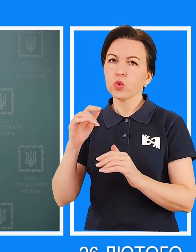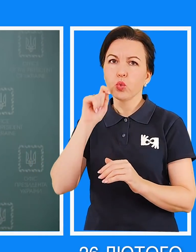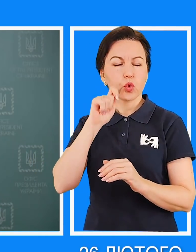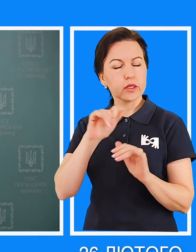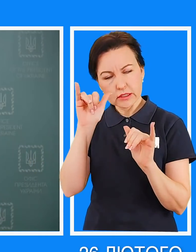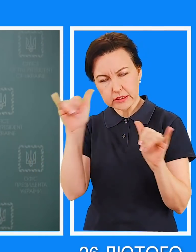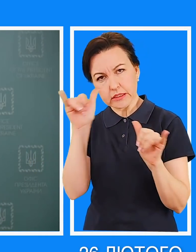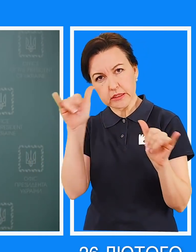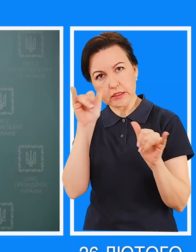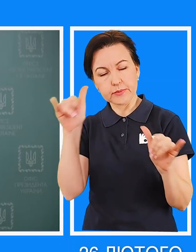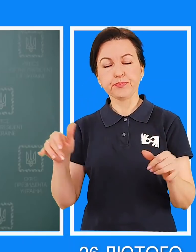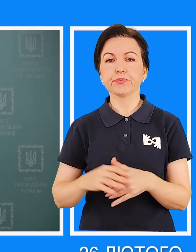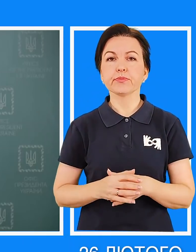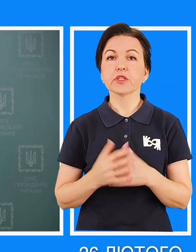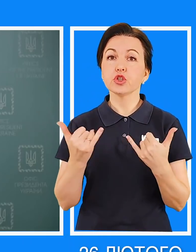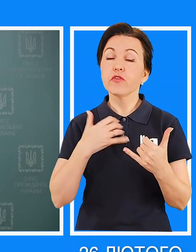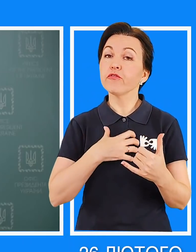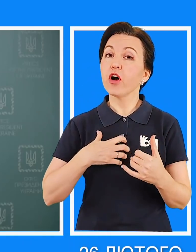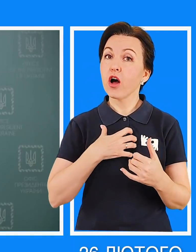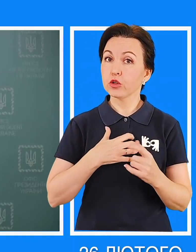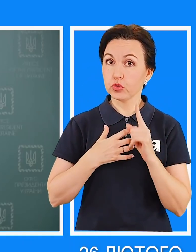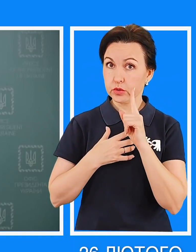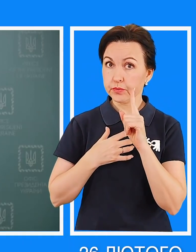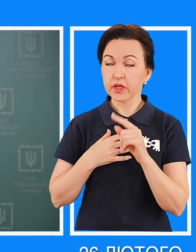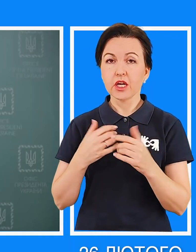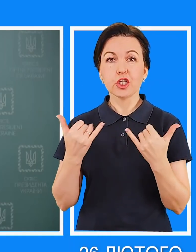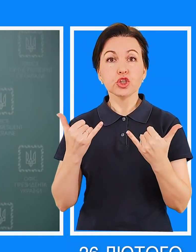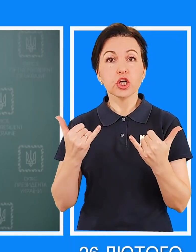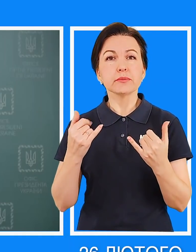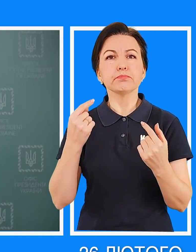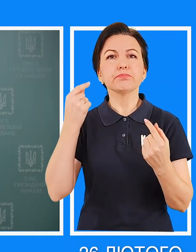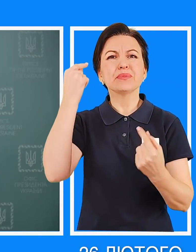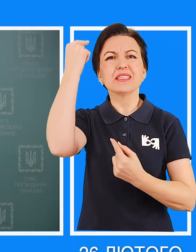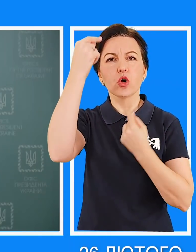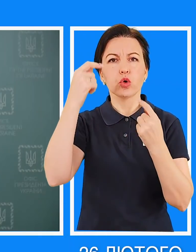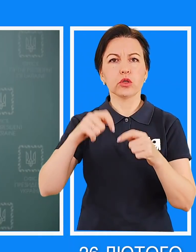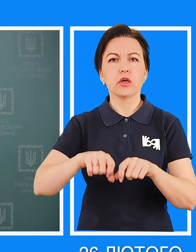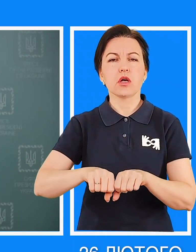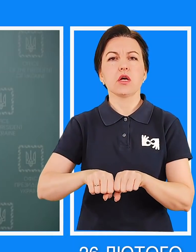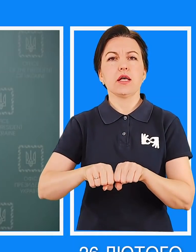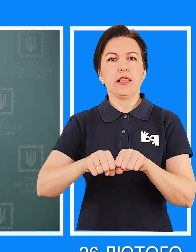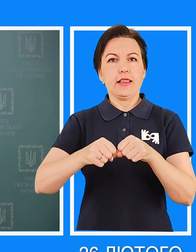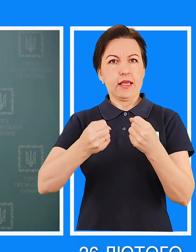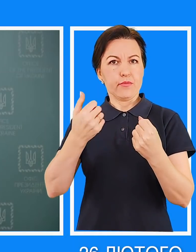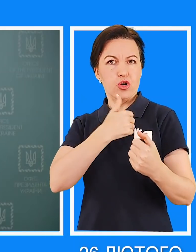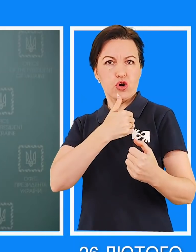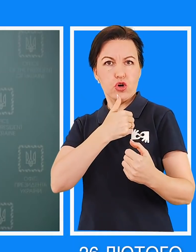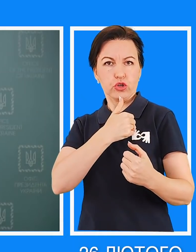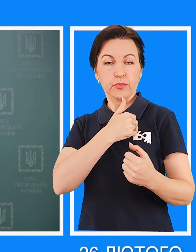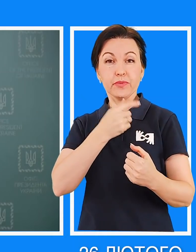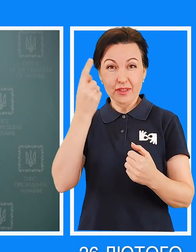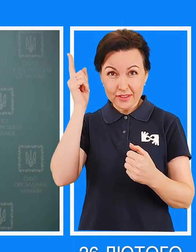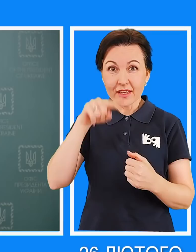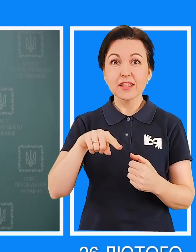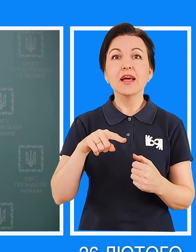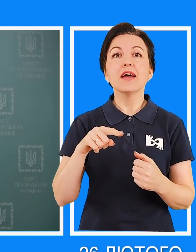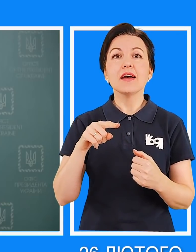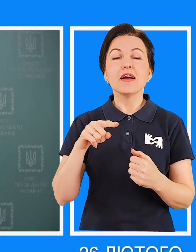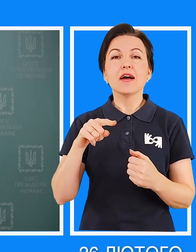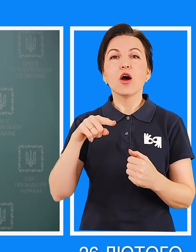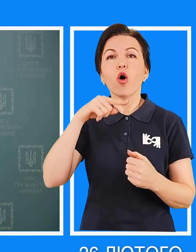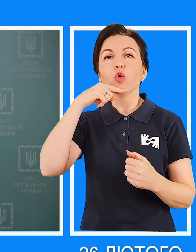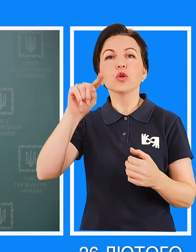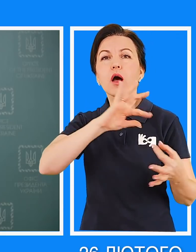Я хочу вас запевнити в дуже важливий речі. Зараз наступає психологічний злам. Я пригадаю вам російську